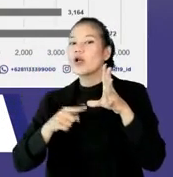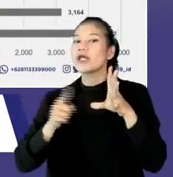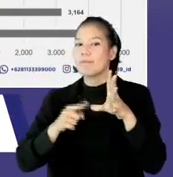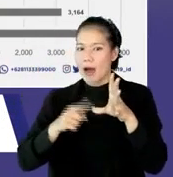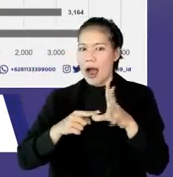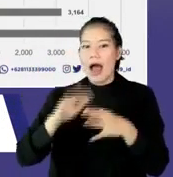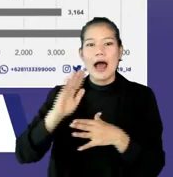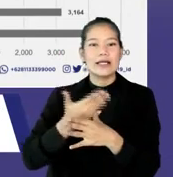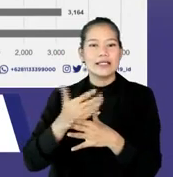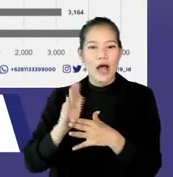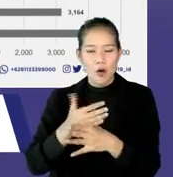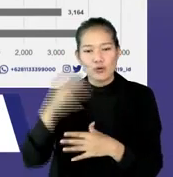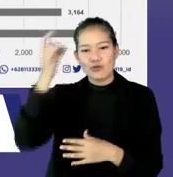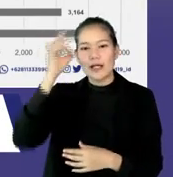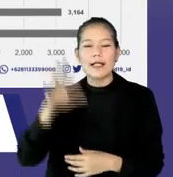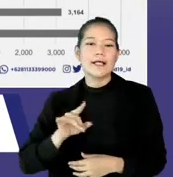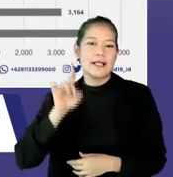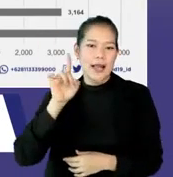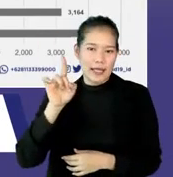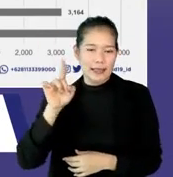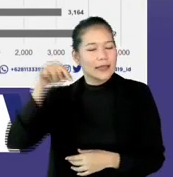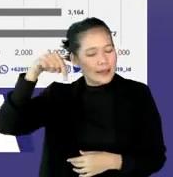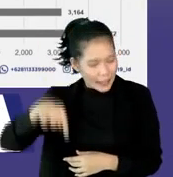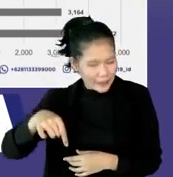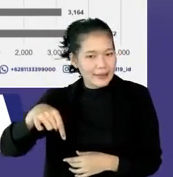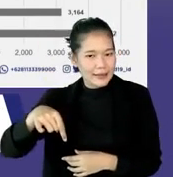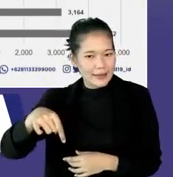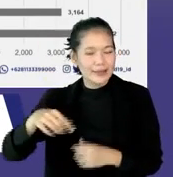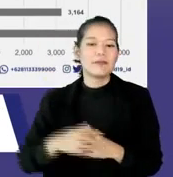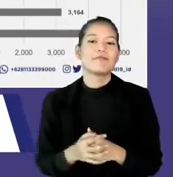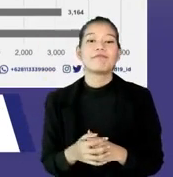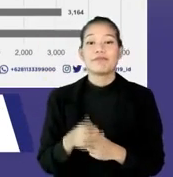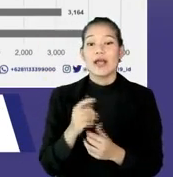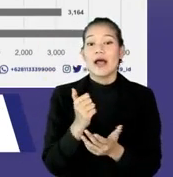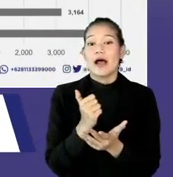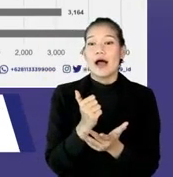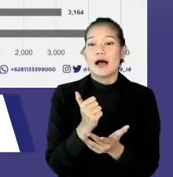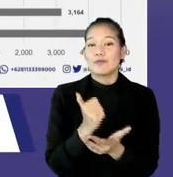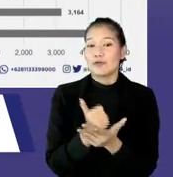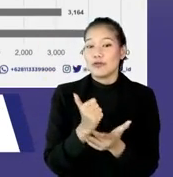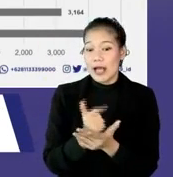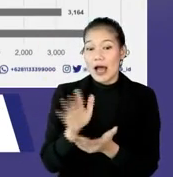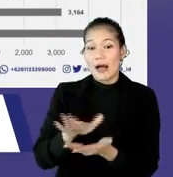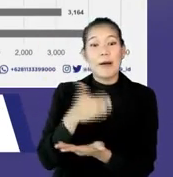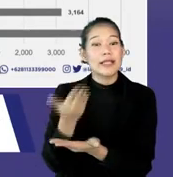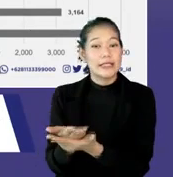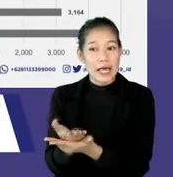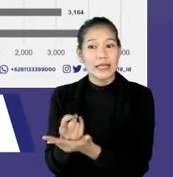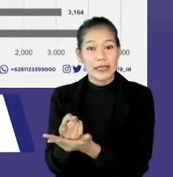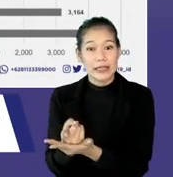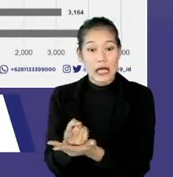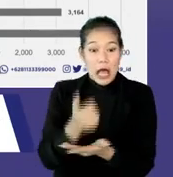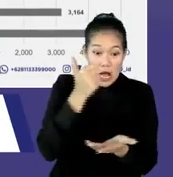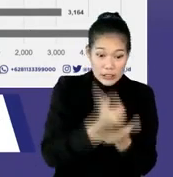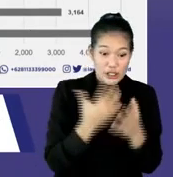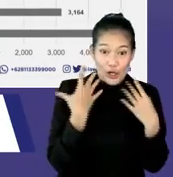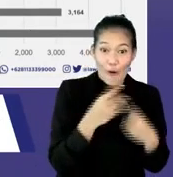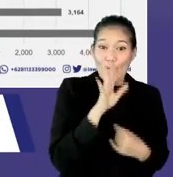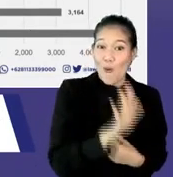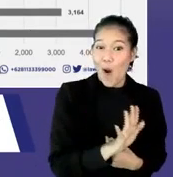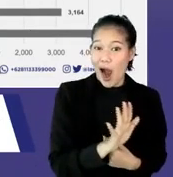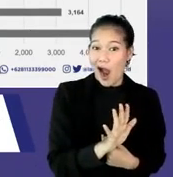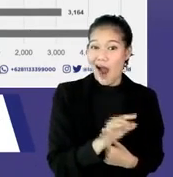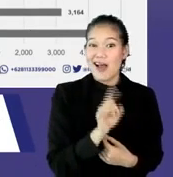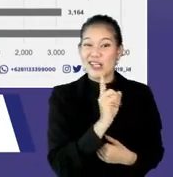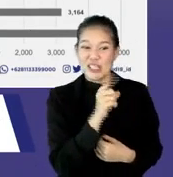peringkat ke sembilan, dan juga Sumatera Selatan, peringkat ke sepuluh. Jadi intinya ternyata angka kematian ini tidak hanya berasal dari Pulau Jawa